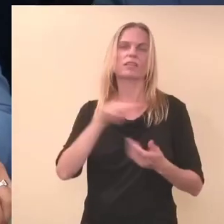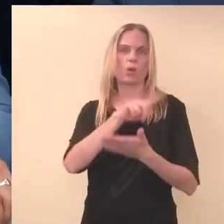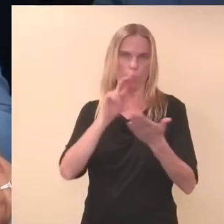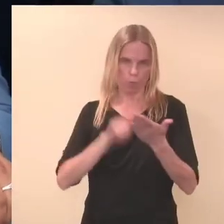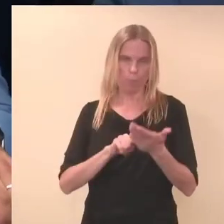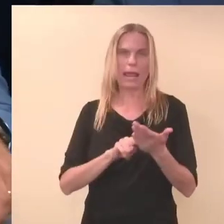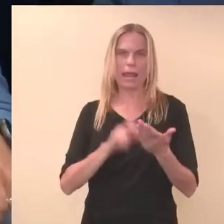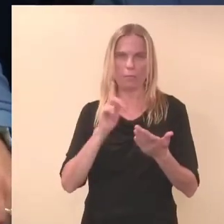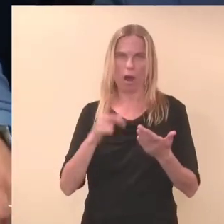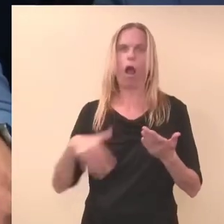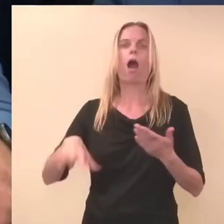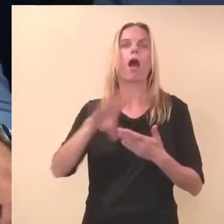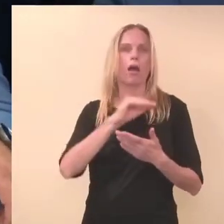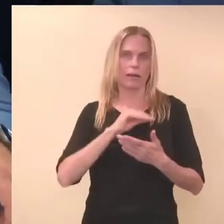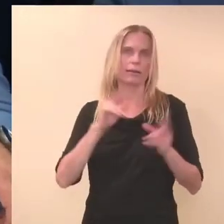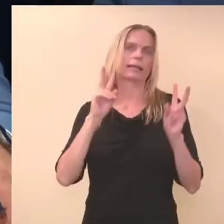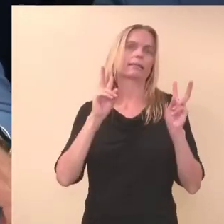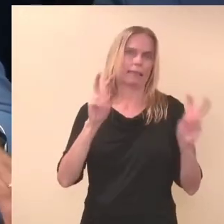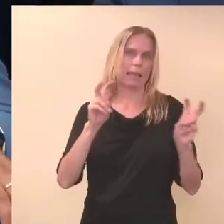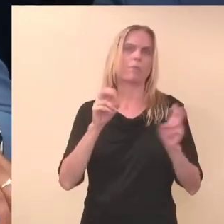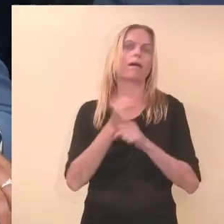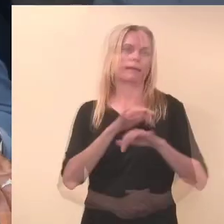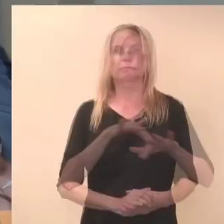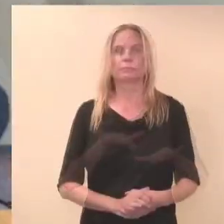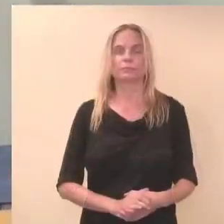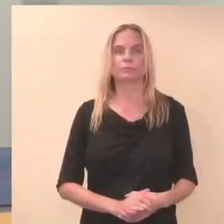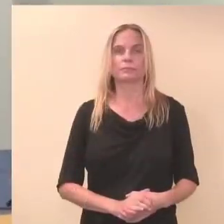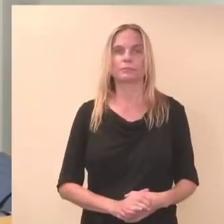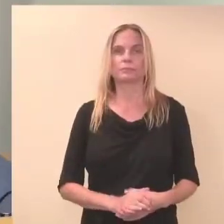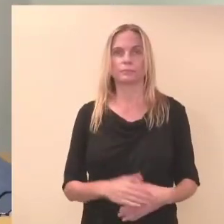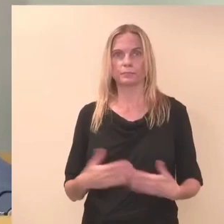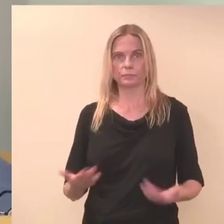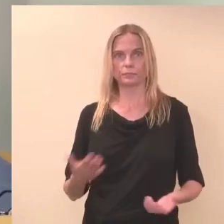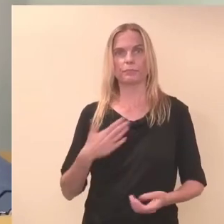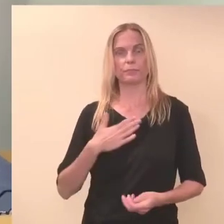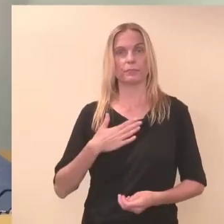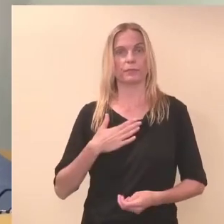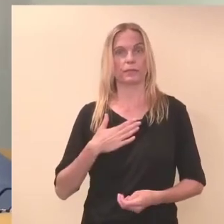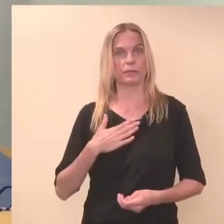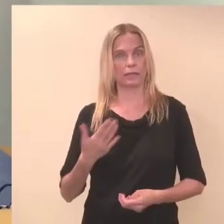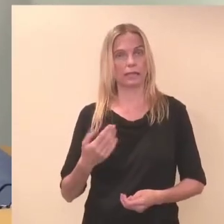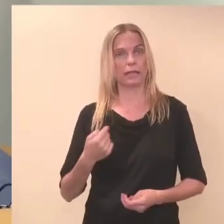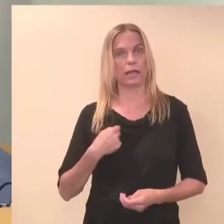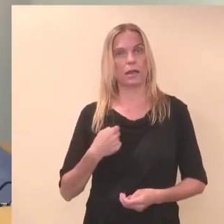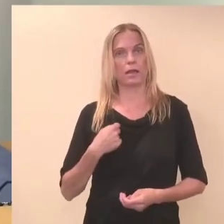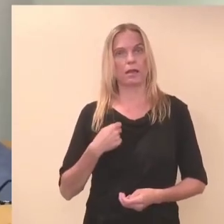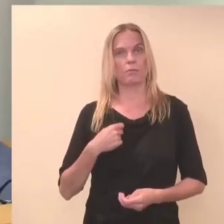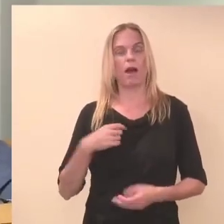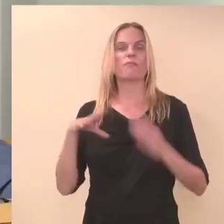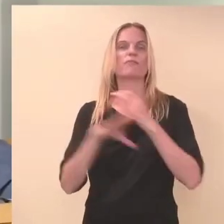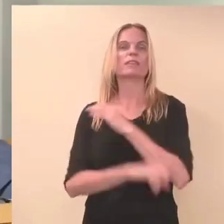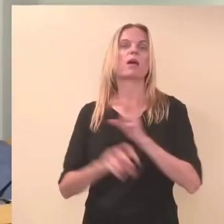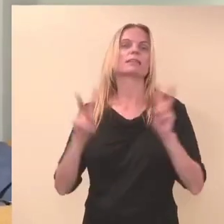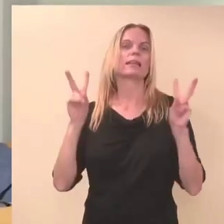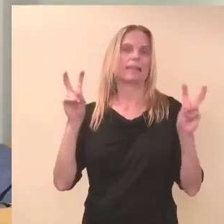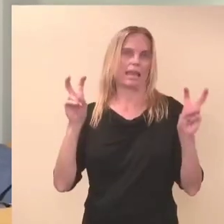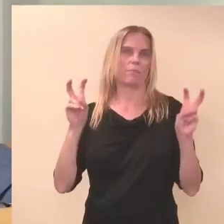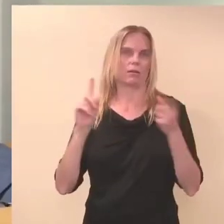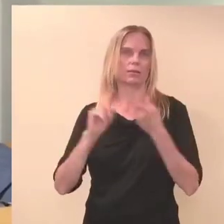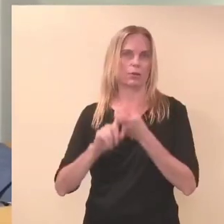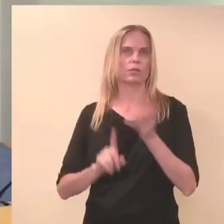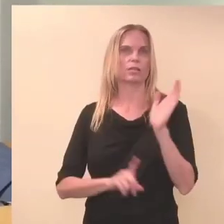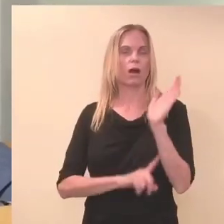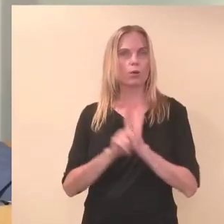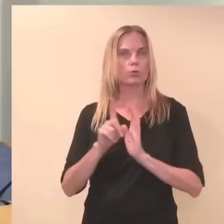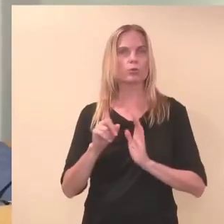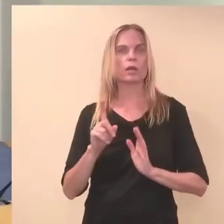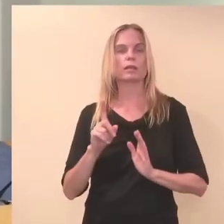tegeleme, vaatame, mis audid siis tulemused annab. Aitäh, et võib-olla ma siis tõesti alustan selle viimase teemaga ja ma